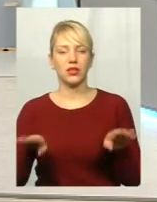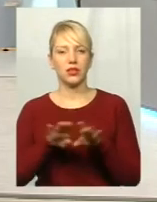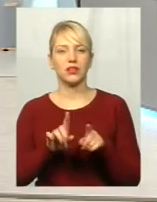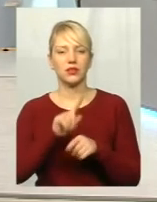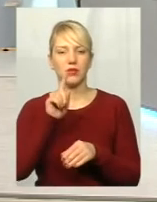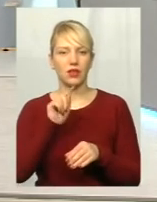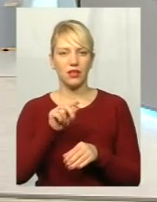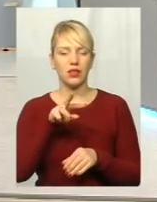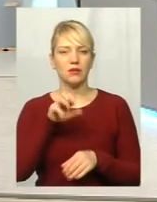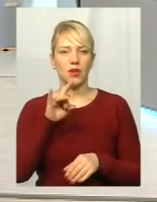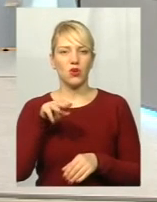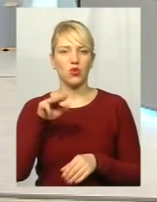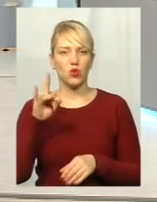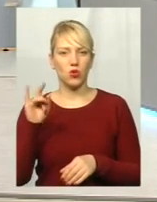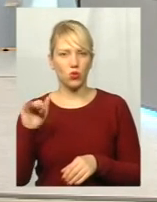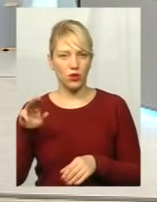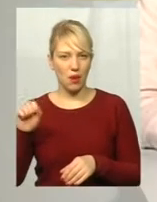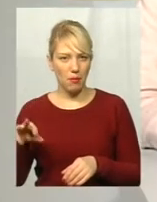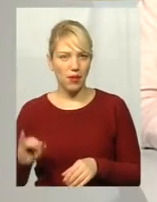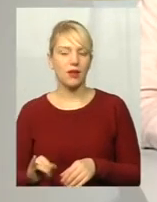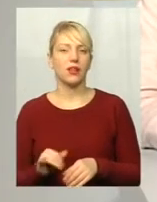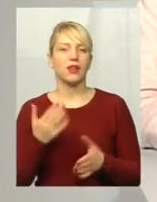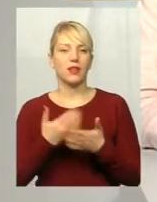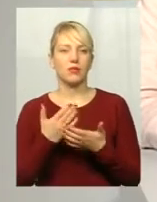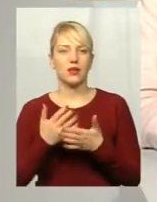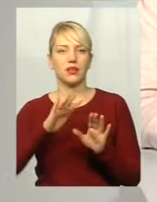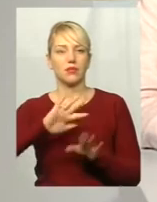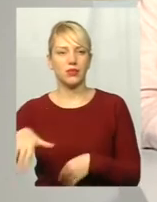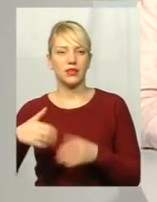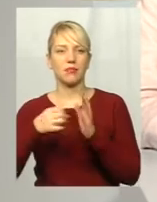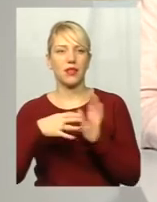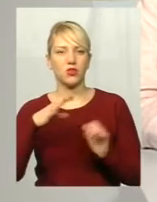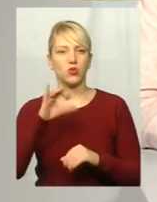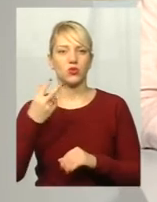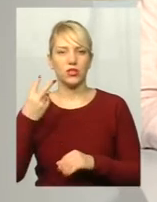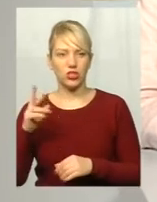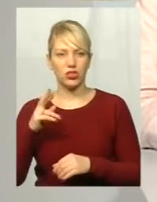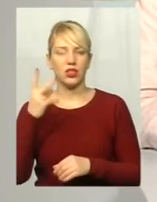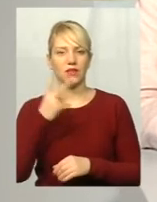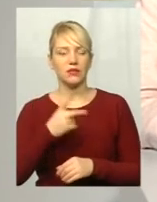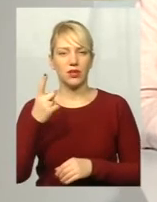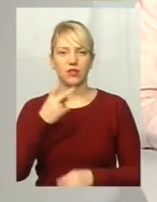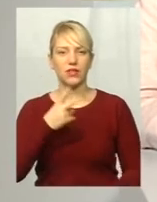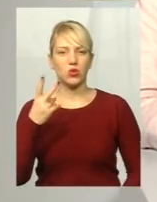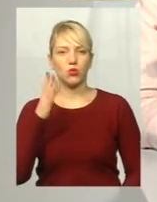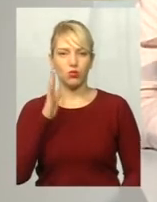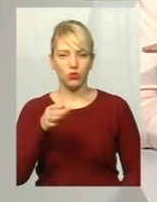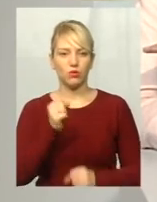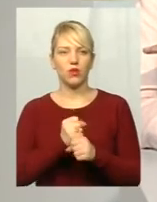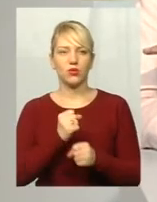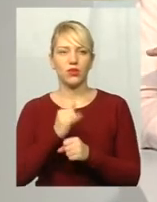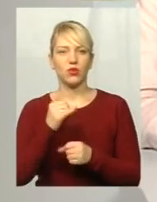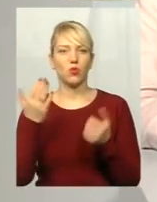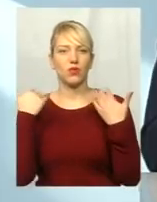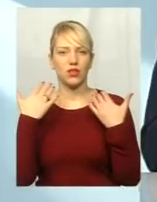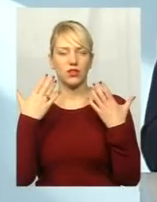маршрутами, виходить, чи я правильно зрозумів, там після, умовно кажучи, 15 січня 21-22 вони будуть працювати у вихідні